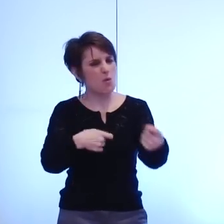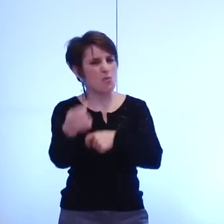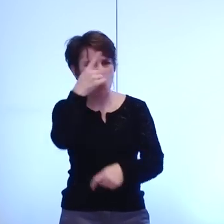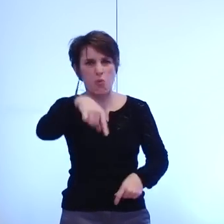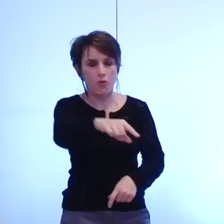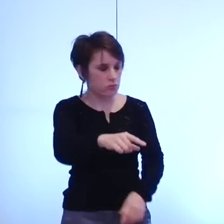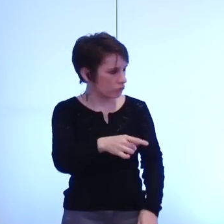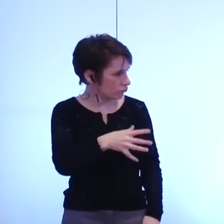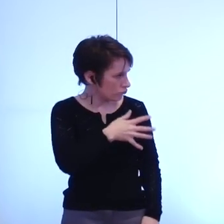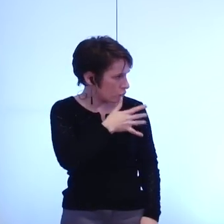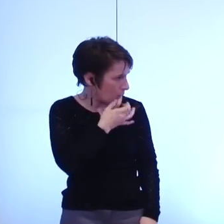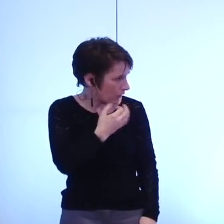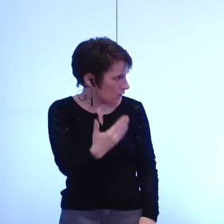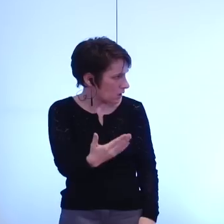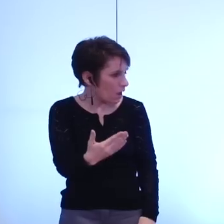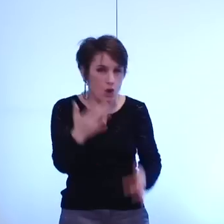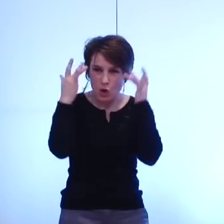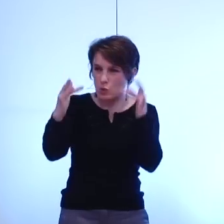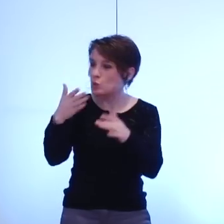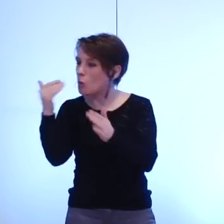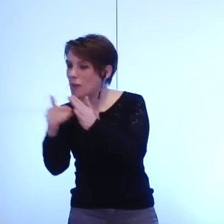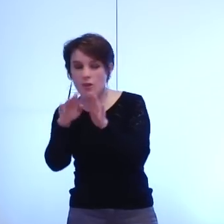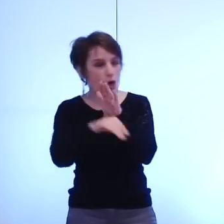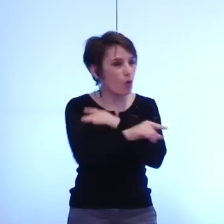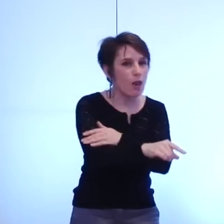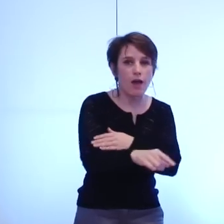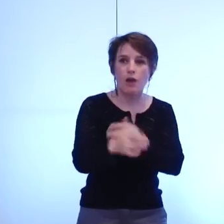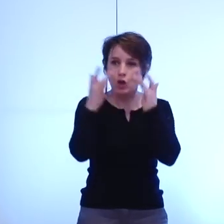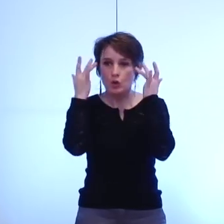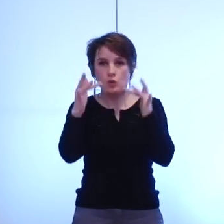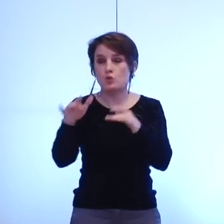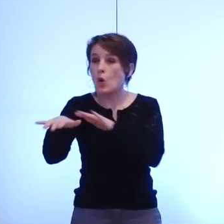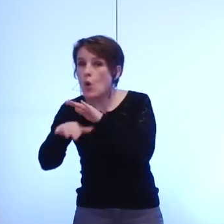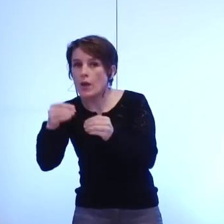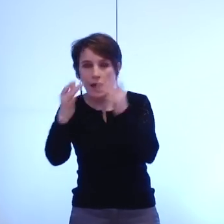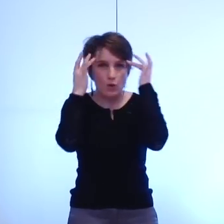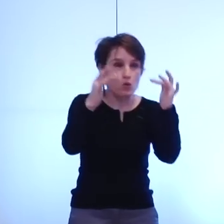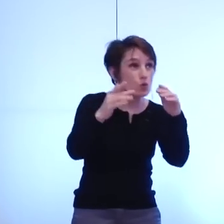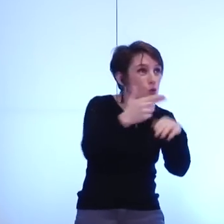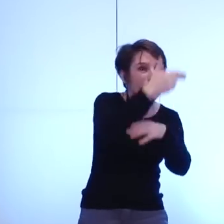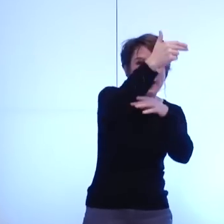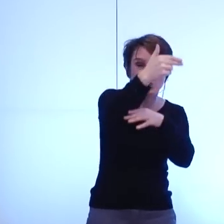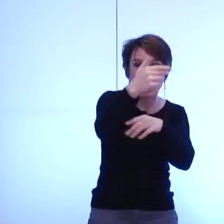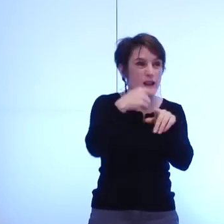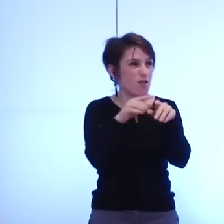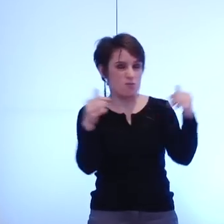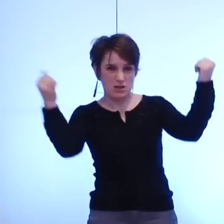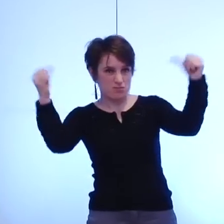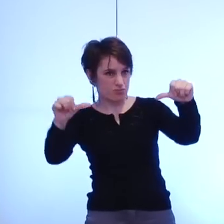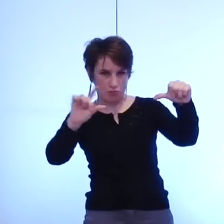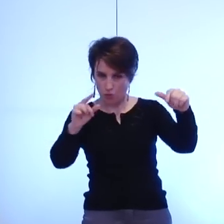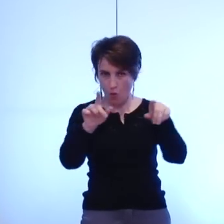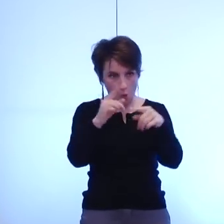Les cultures ne s'affrontent pas culture de provenance locale contre culture nationale ou internationale elles se complètent et si elles se